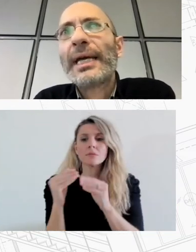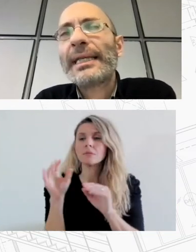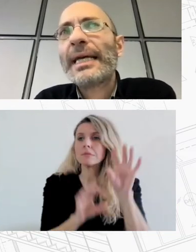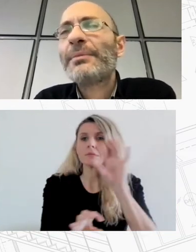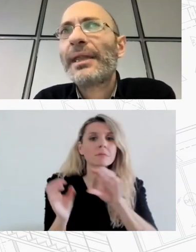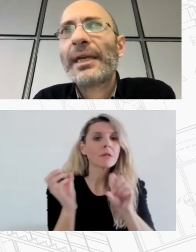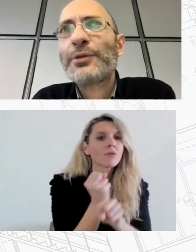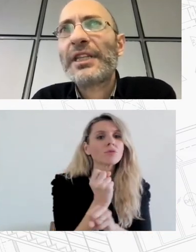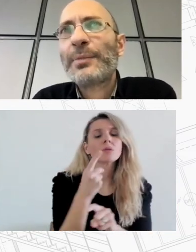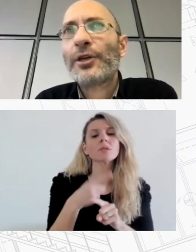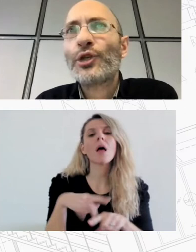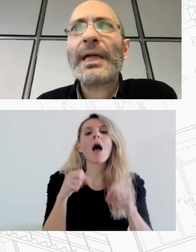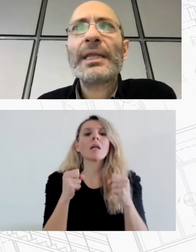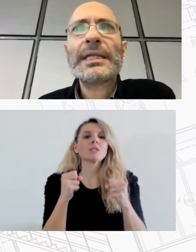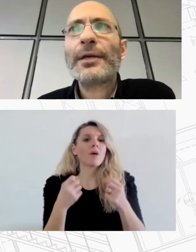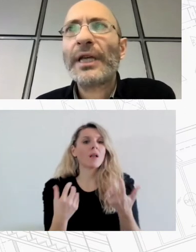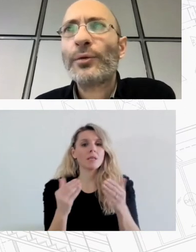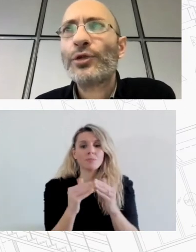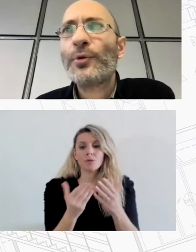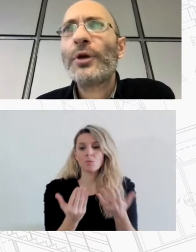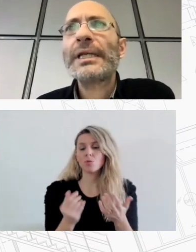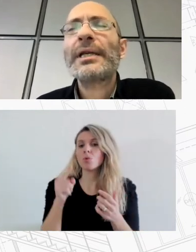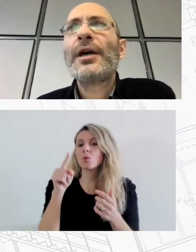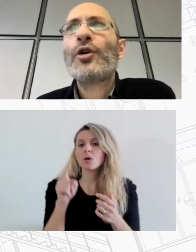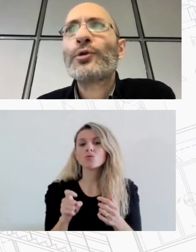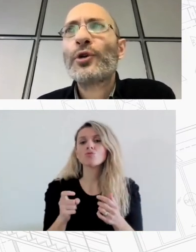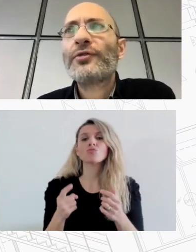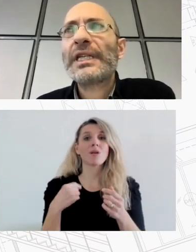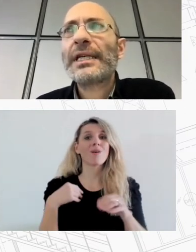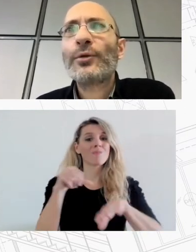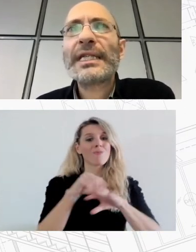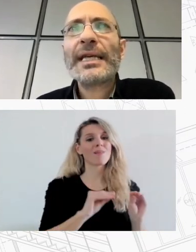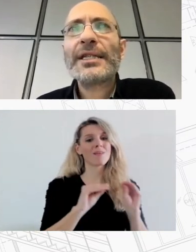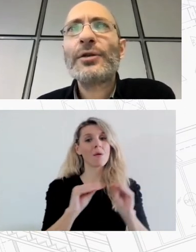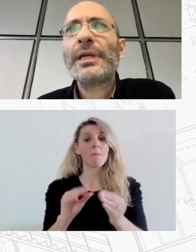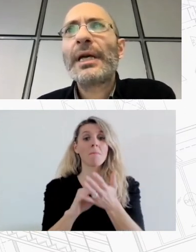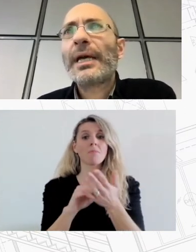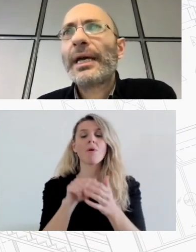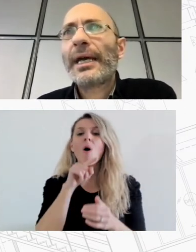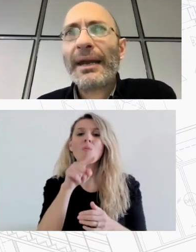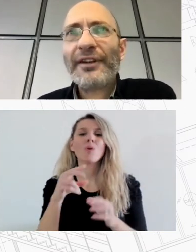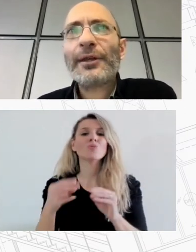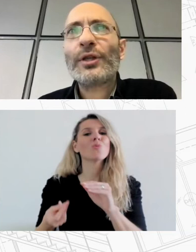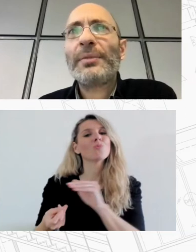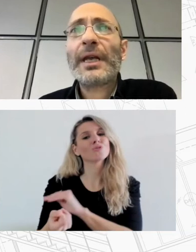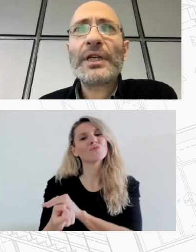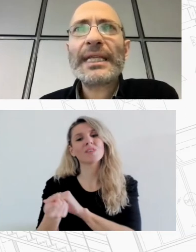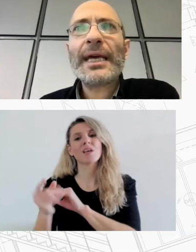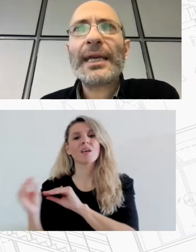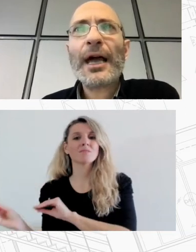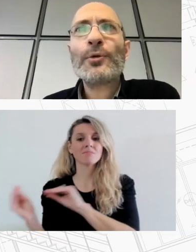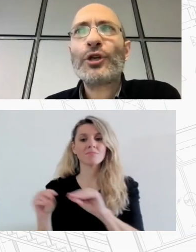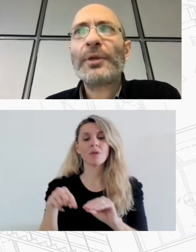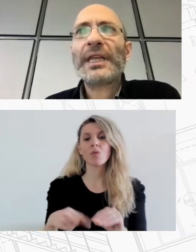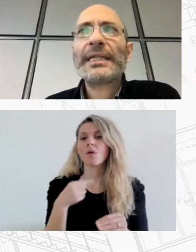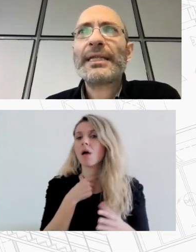εξετάσαμε και ειδικές πληθυσμιακές ομάδες νέους κατοίκους της πόλης όπως πρόσφυγες οι αιτούντες άσυλων αναφέρθηκε ότι η εμπειρία του εστία